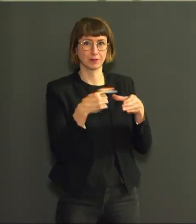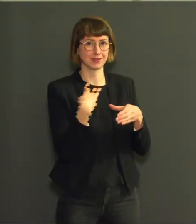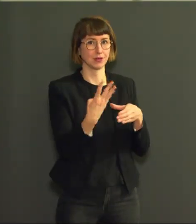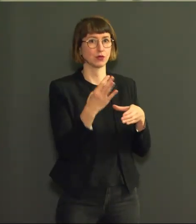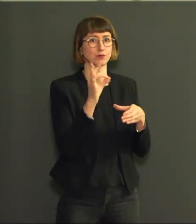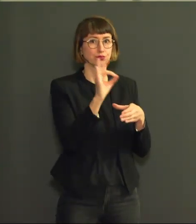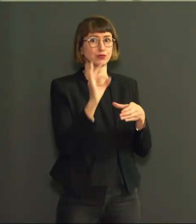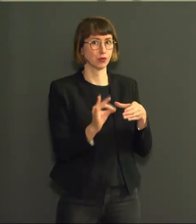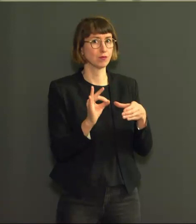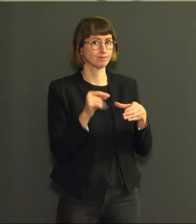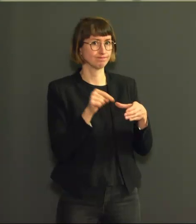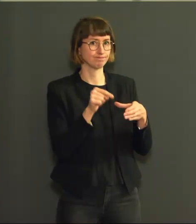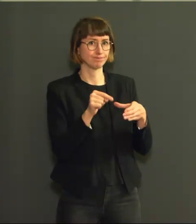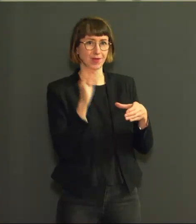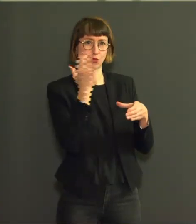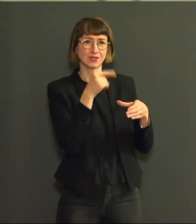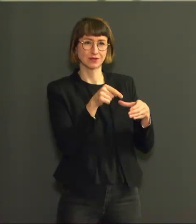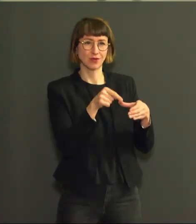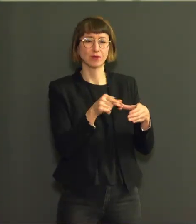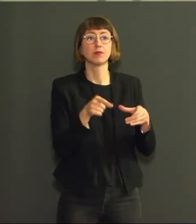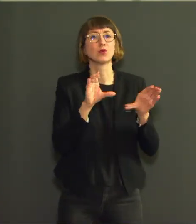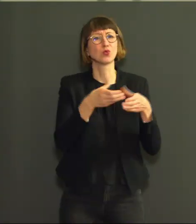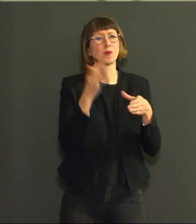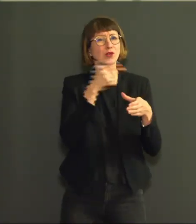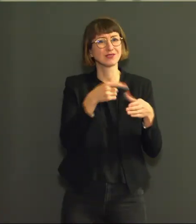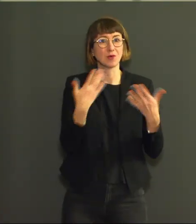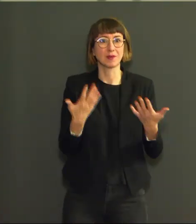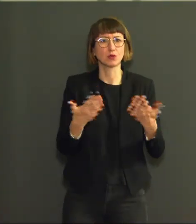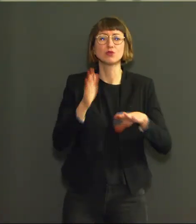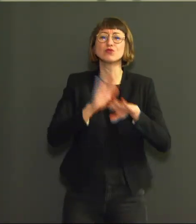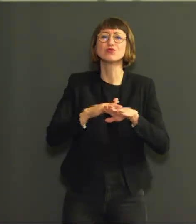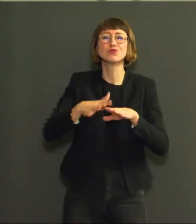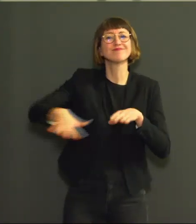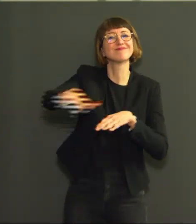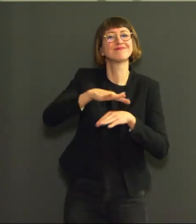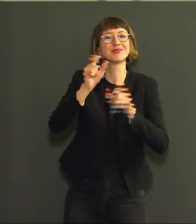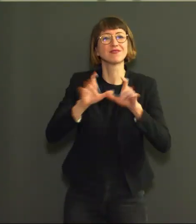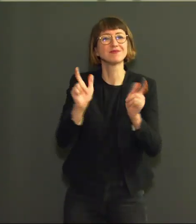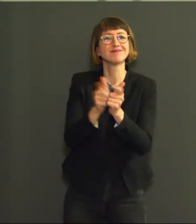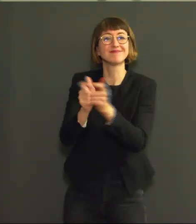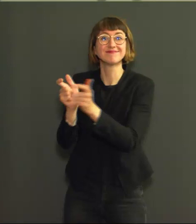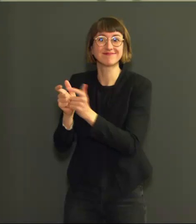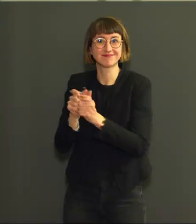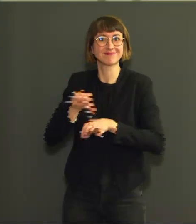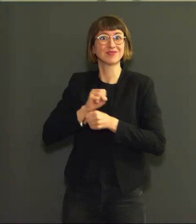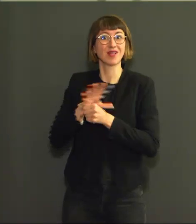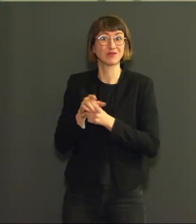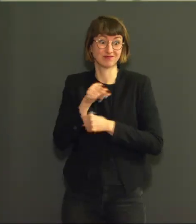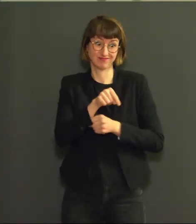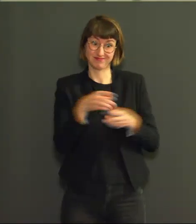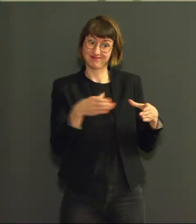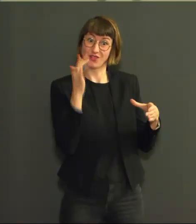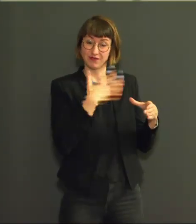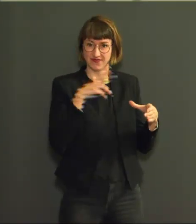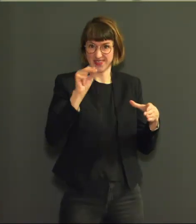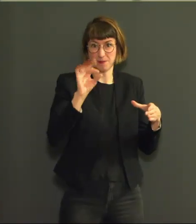actuellement représentent 20% du total des nouvelles contaminations. Chez les personnes de plus